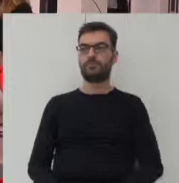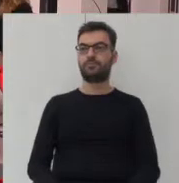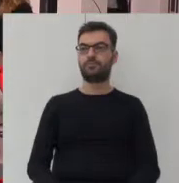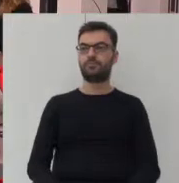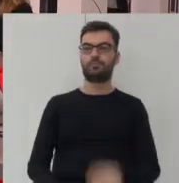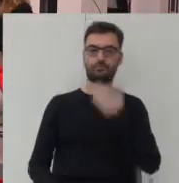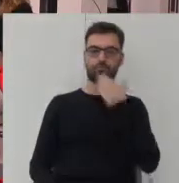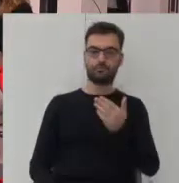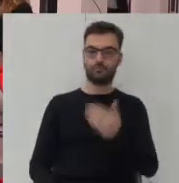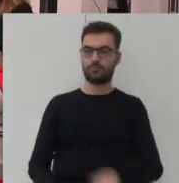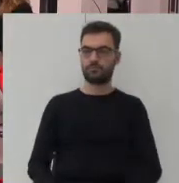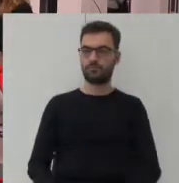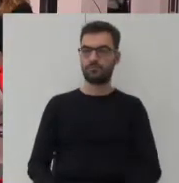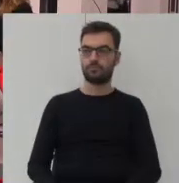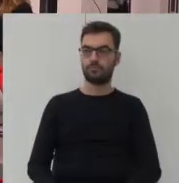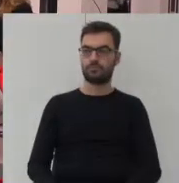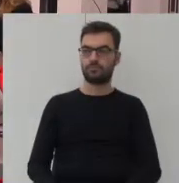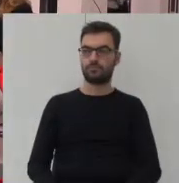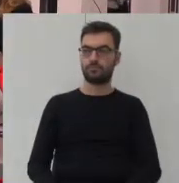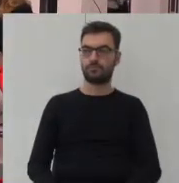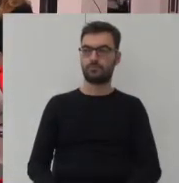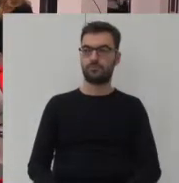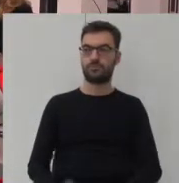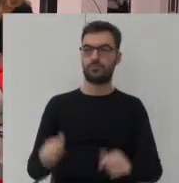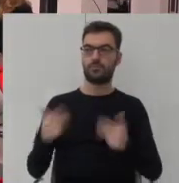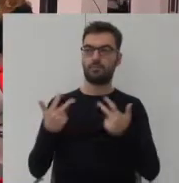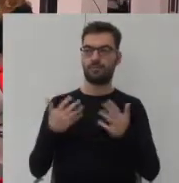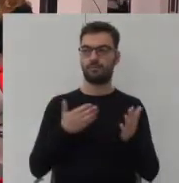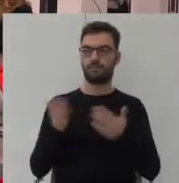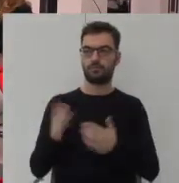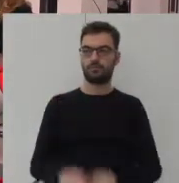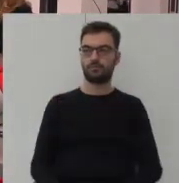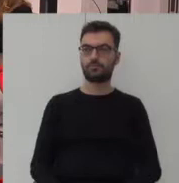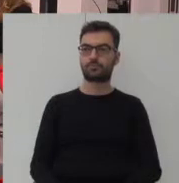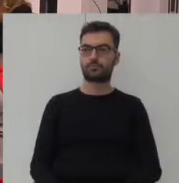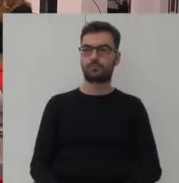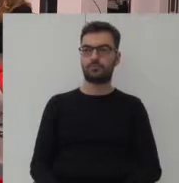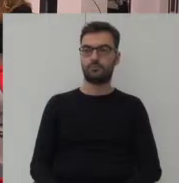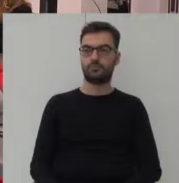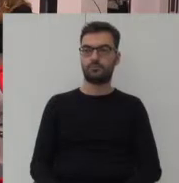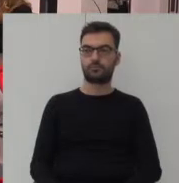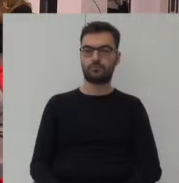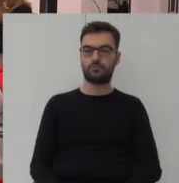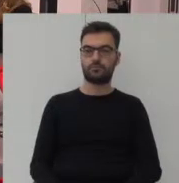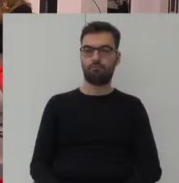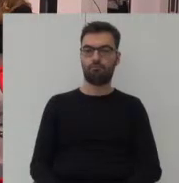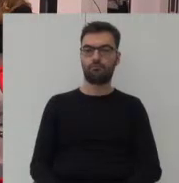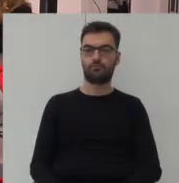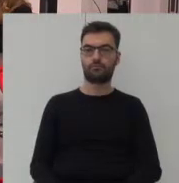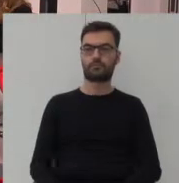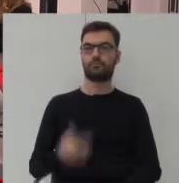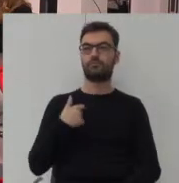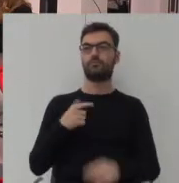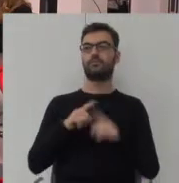Dziękuję, Darku. To prosimy naszych panelistów i panelistów. Macie, mikrofony macie. To ja może po spotkaniu